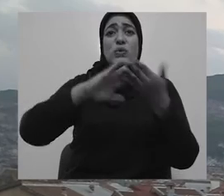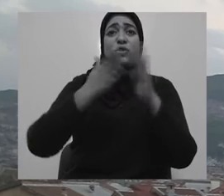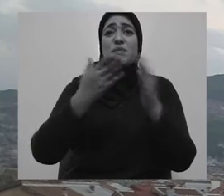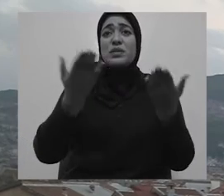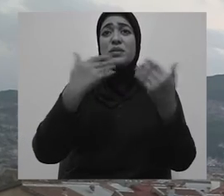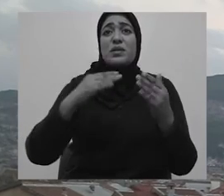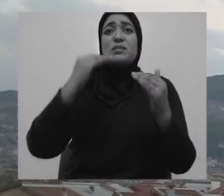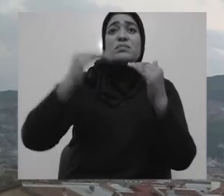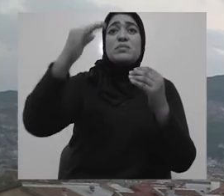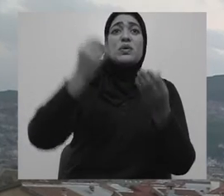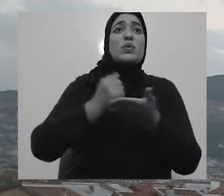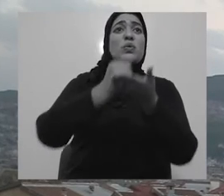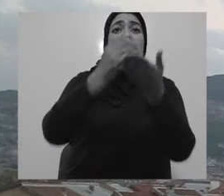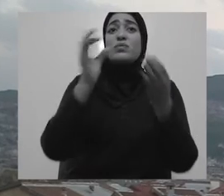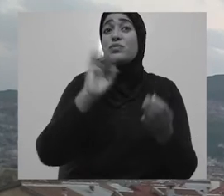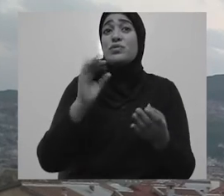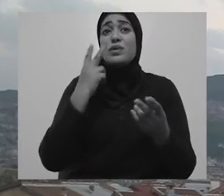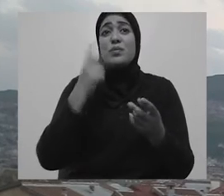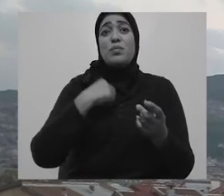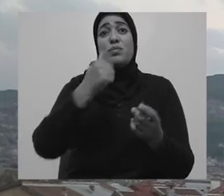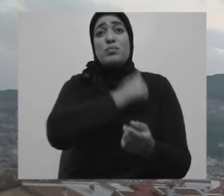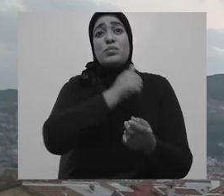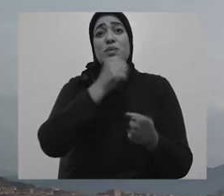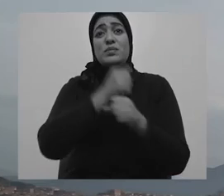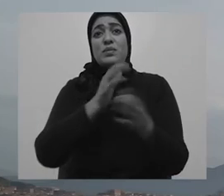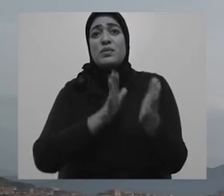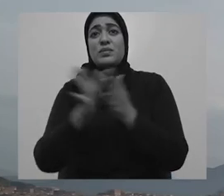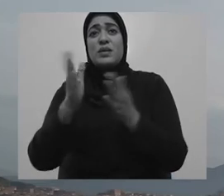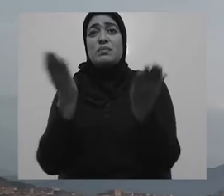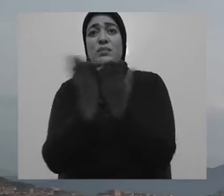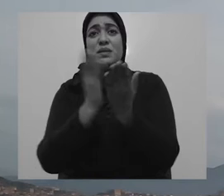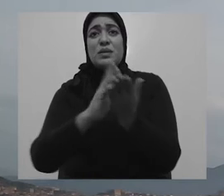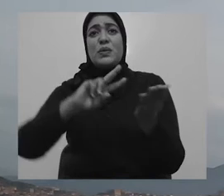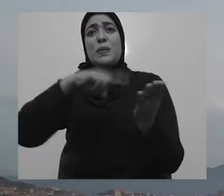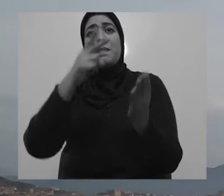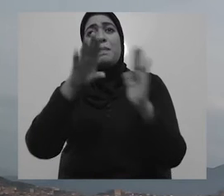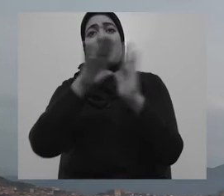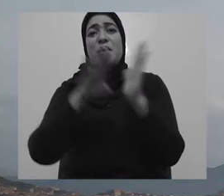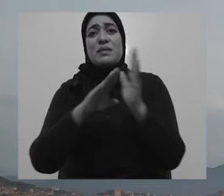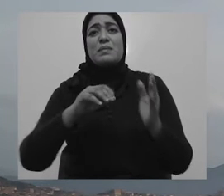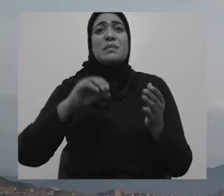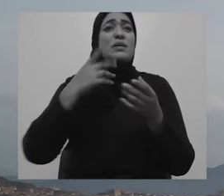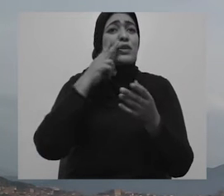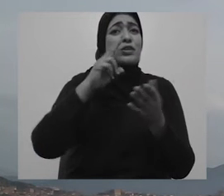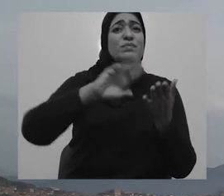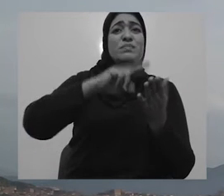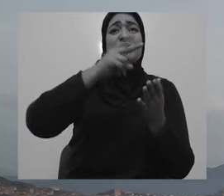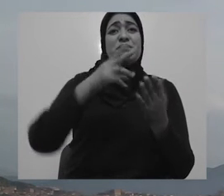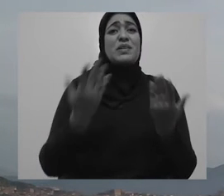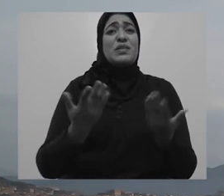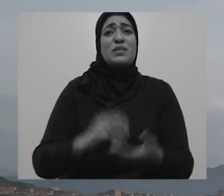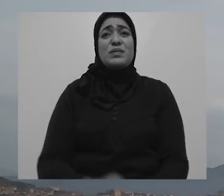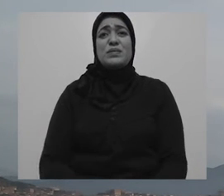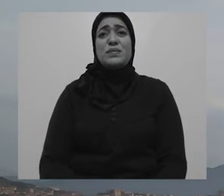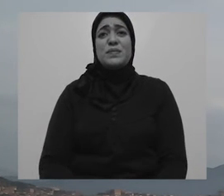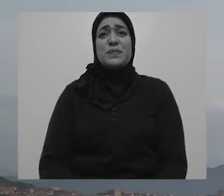l'État, les mairies, postes, les établissements scolaires, elles n'ont pas vraiment d'accessibilité. Et ça, c'est